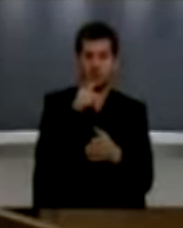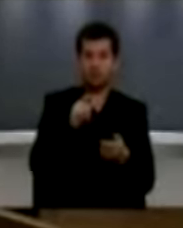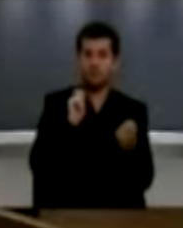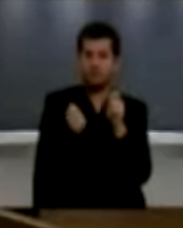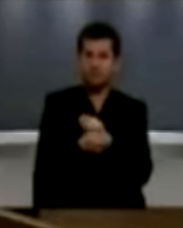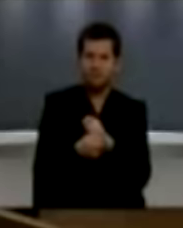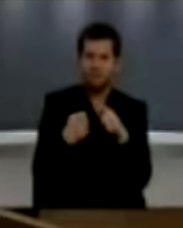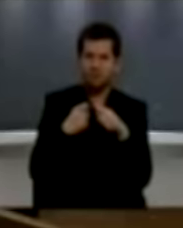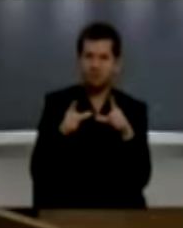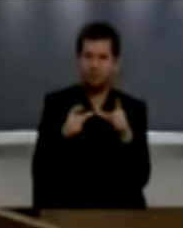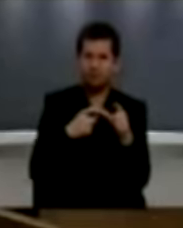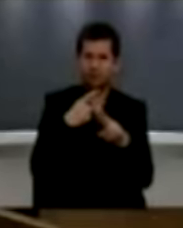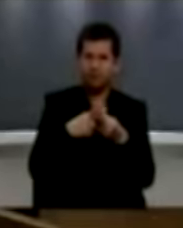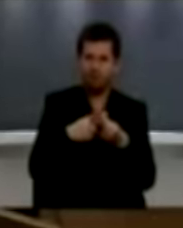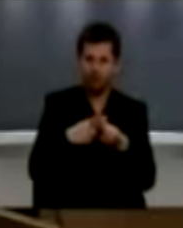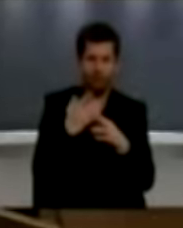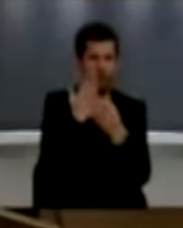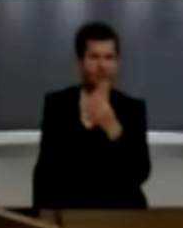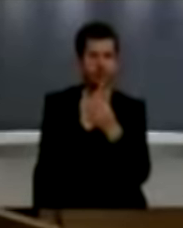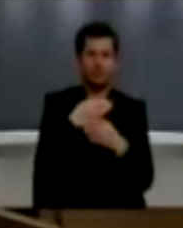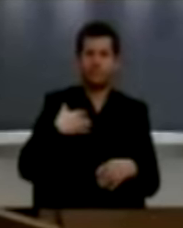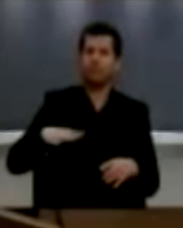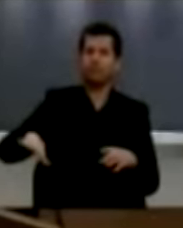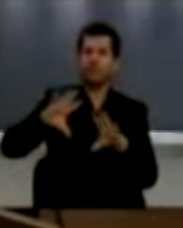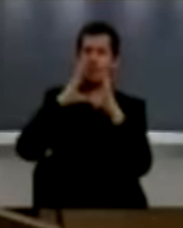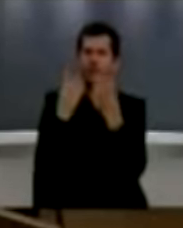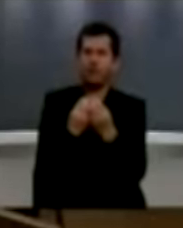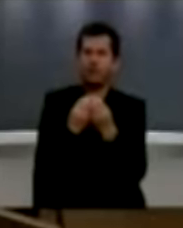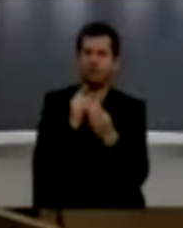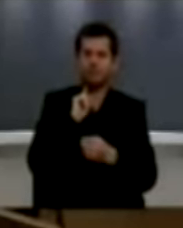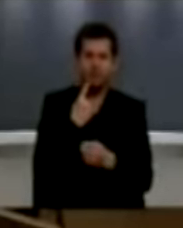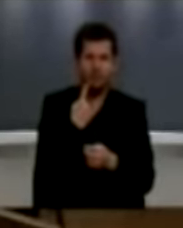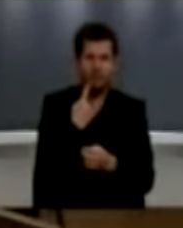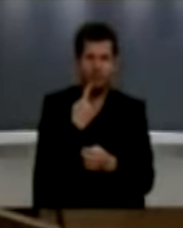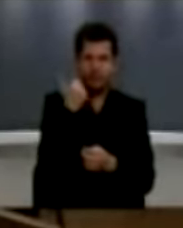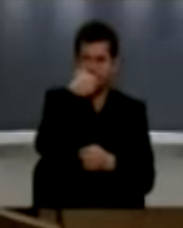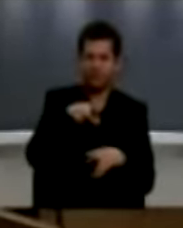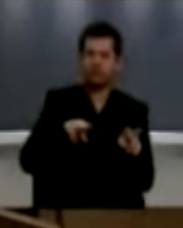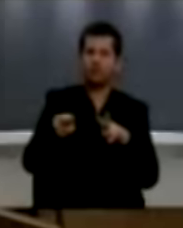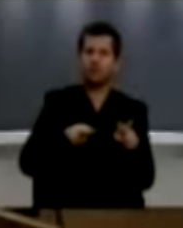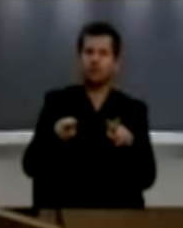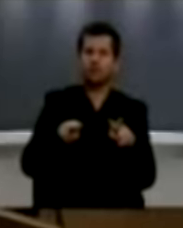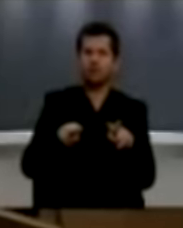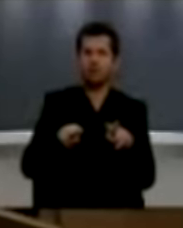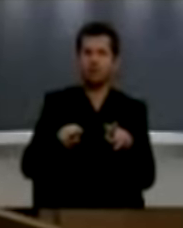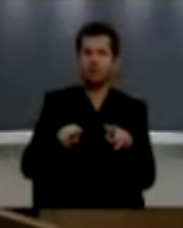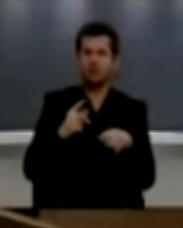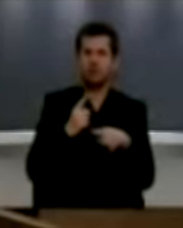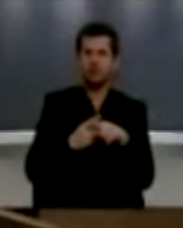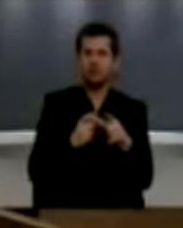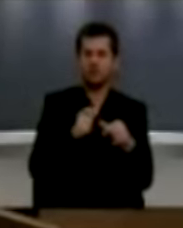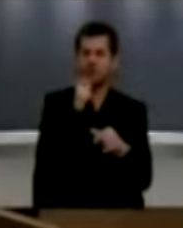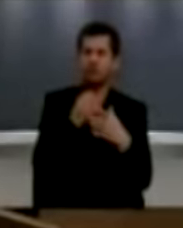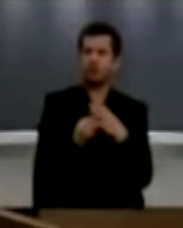kushtetuse, ne kolektivisht dhe të ndihemi të turpëruar me gjukatën në formën se si është